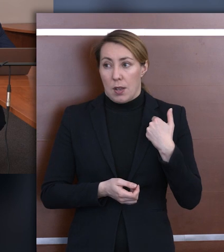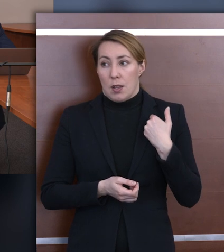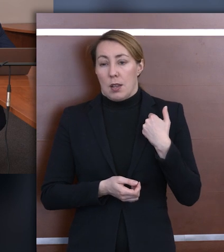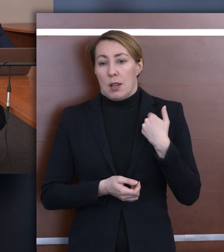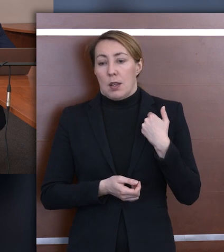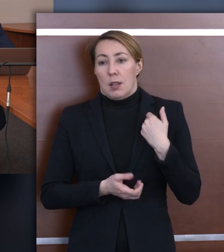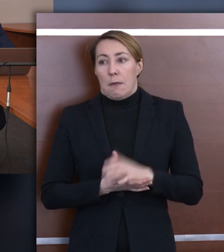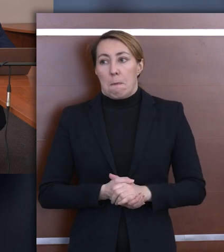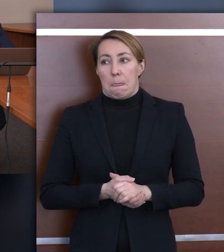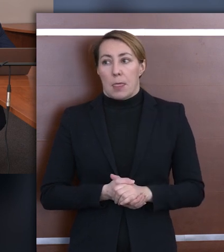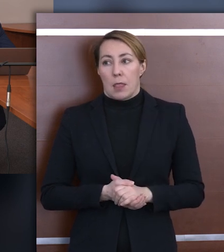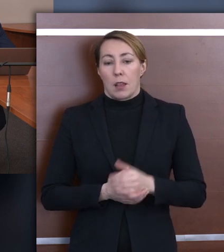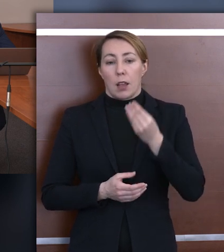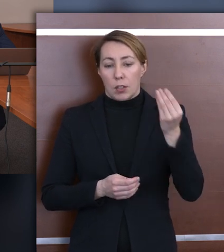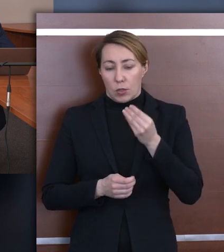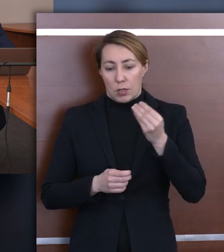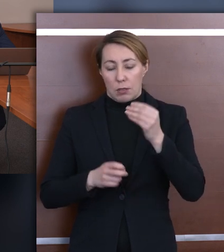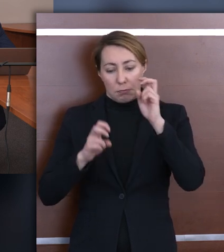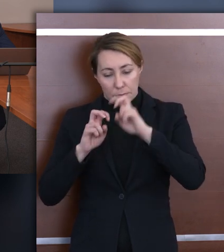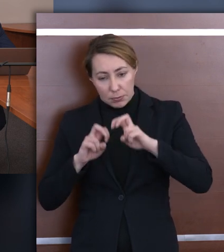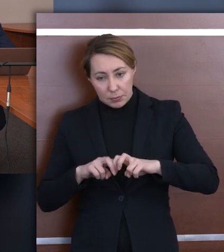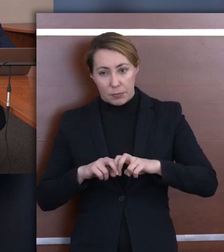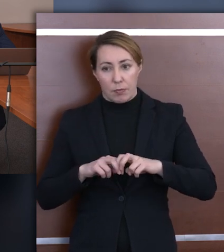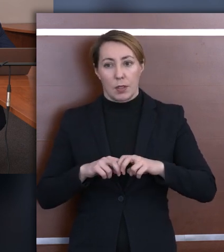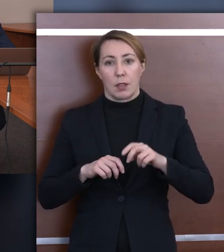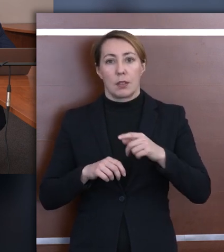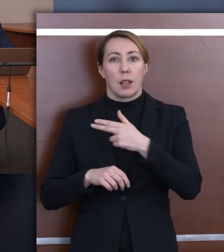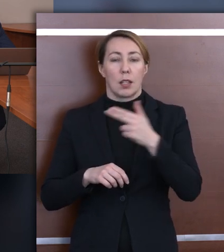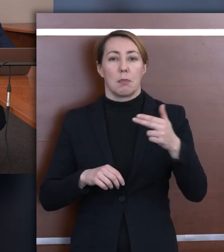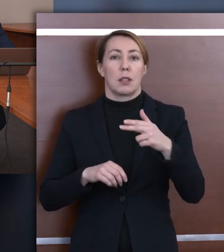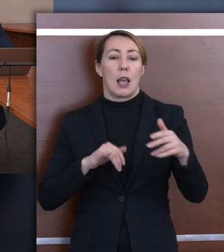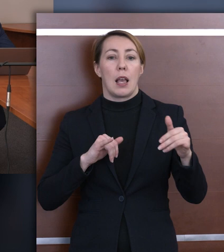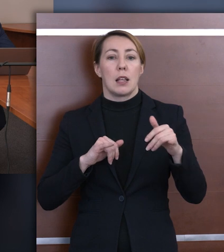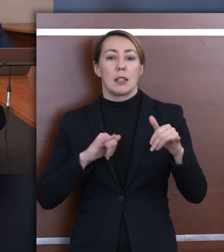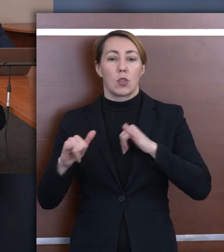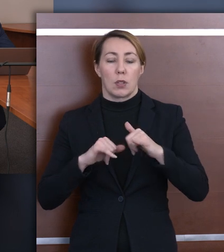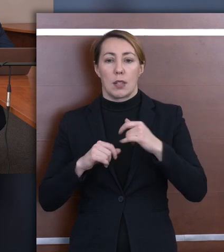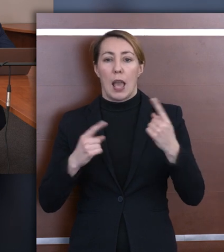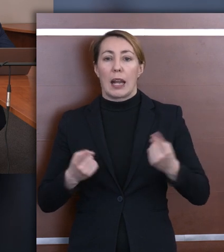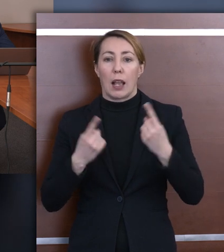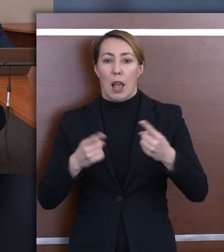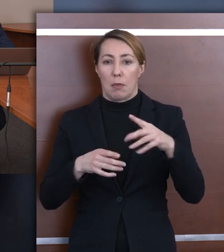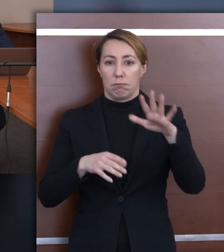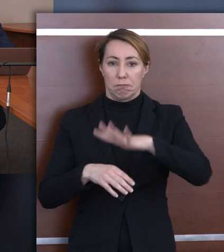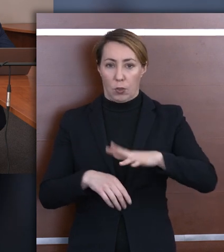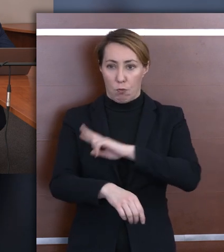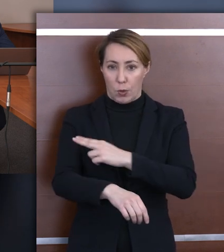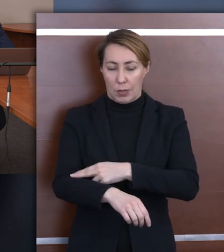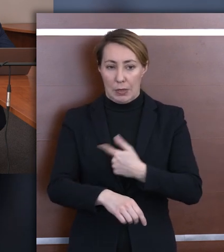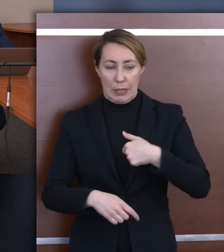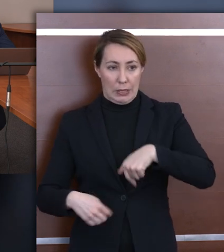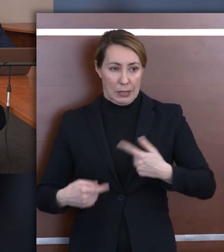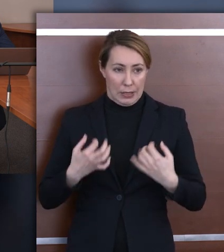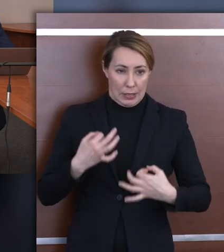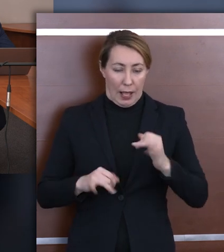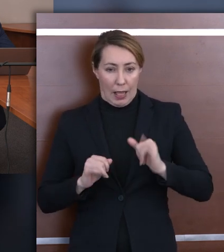rozpatrywania zastrzeżeń, czyli dotyczące zarządzania reklamami w Poznaniu, by dla nas to było wyzywanie pod kątem tego, jak tę kontrolę przeprowadzić i